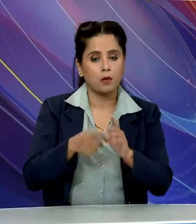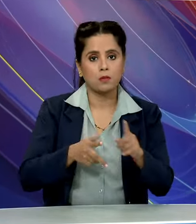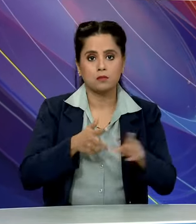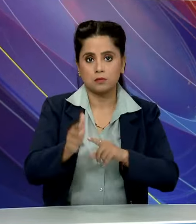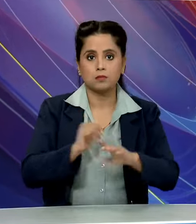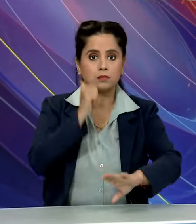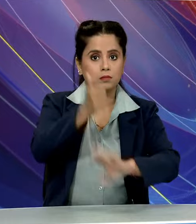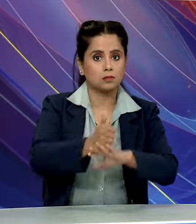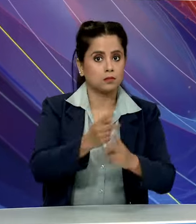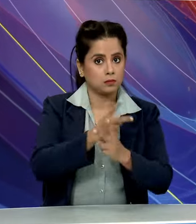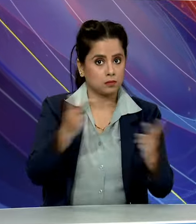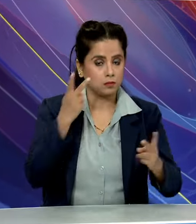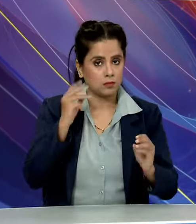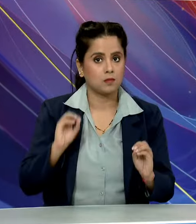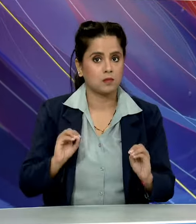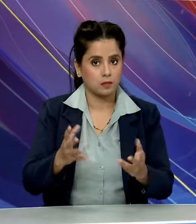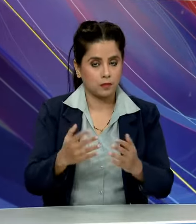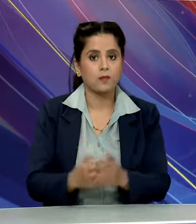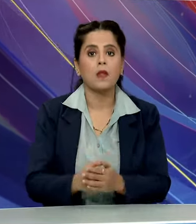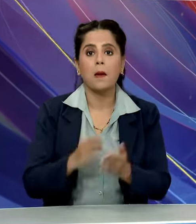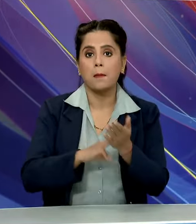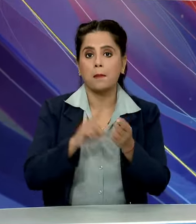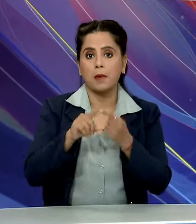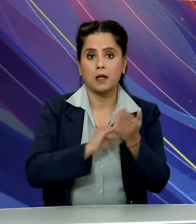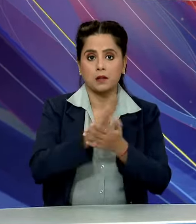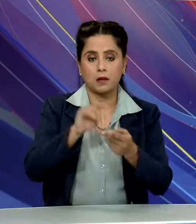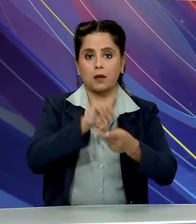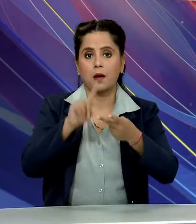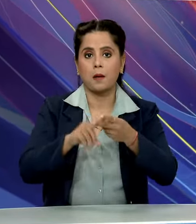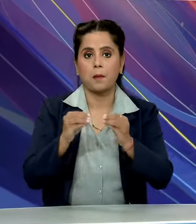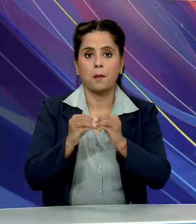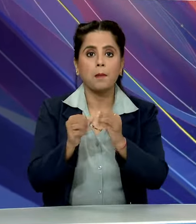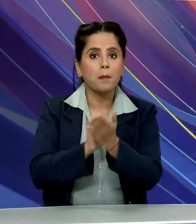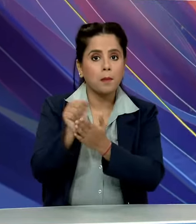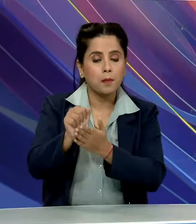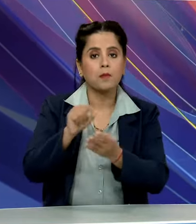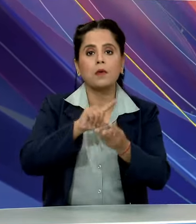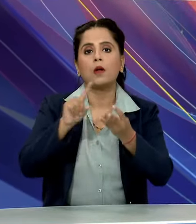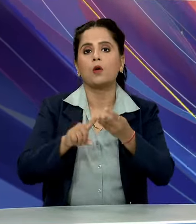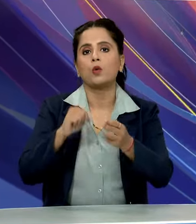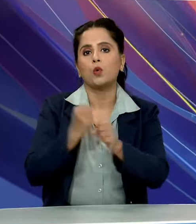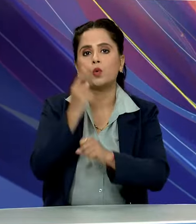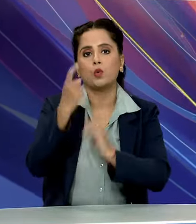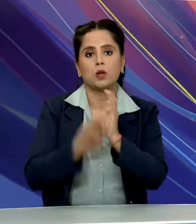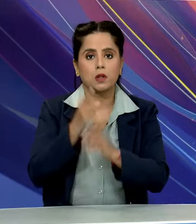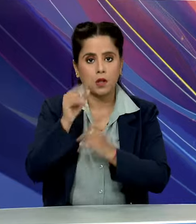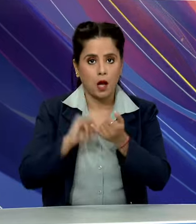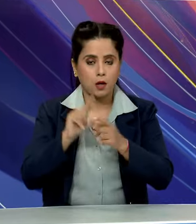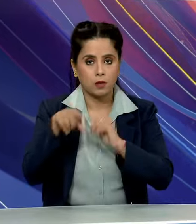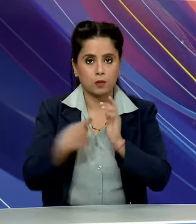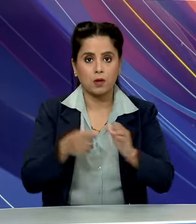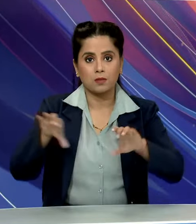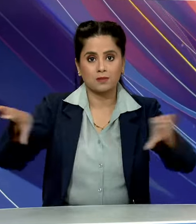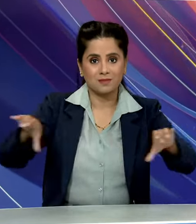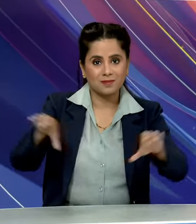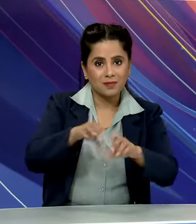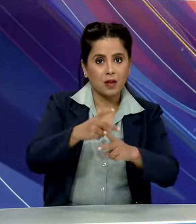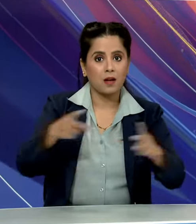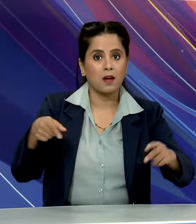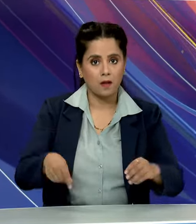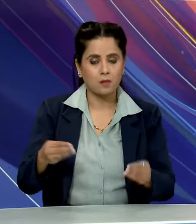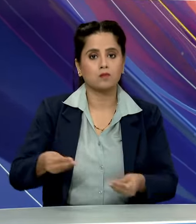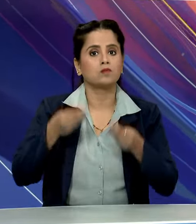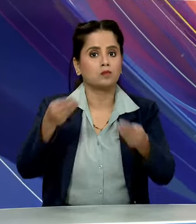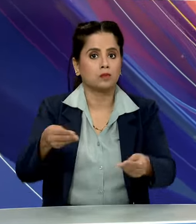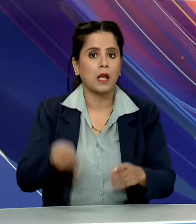लोकार पढ़ और शिलान्यास महसाडा, भरिंडा, गुर्दासपुर, गेस पाइपलाइन भी राश्ट्र को समर्पित, गेस